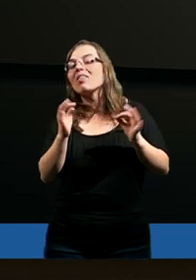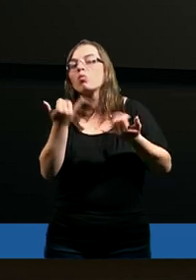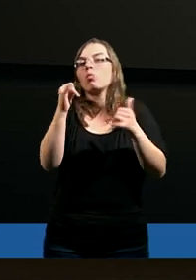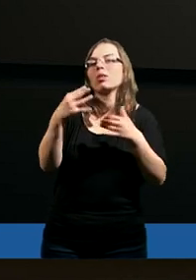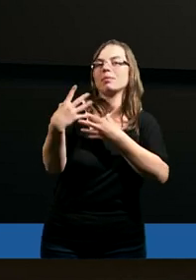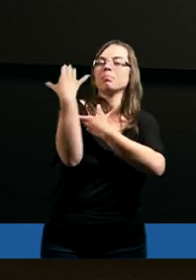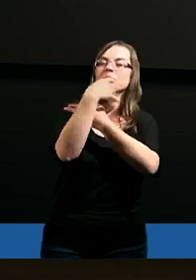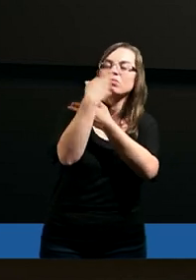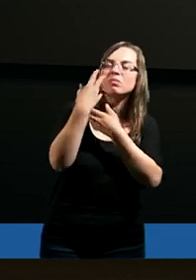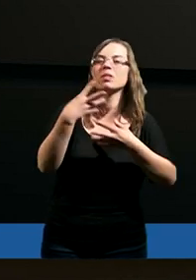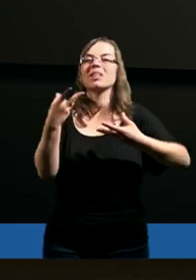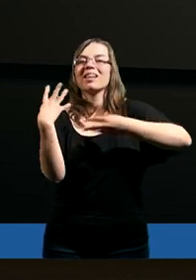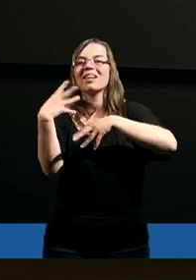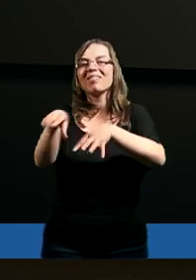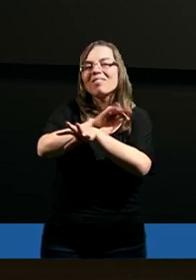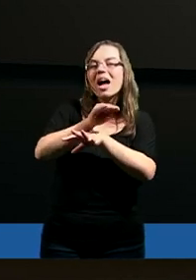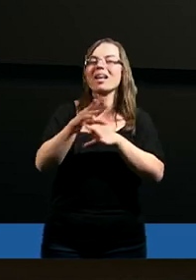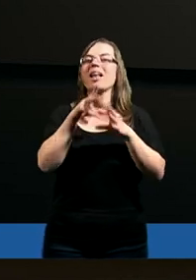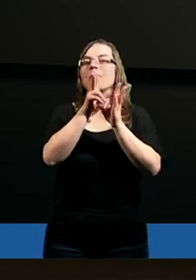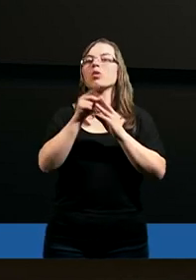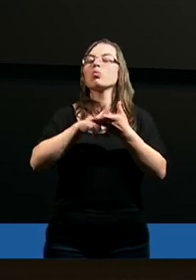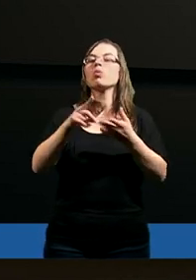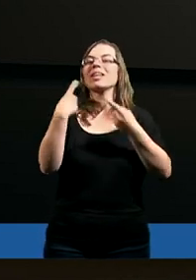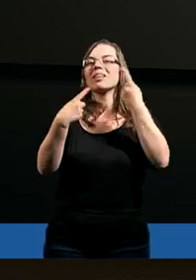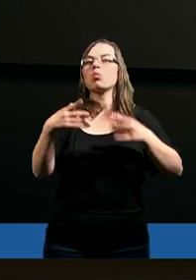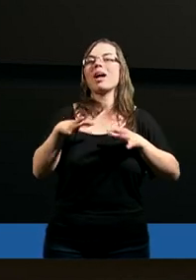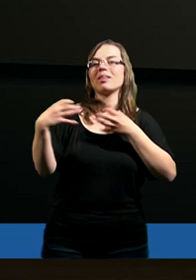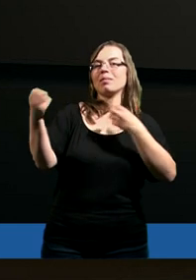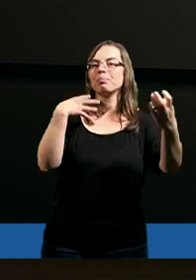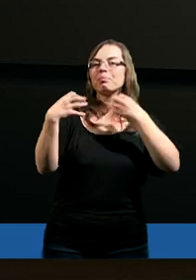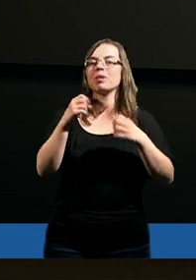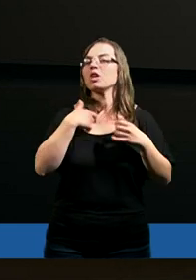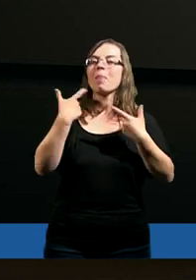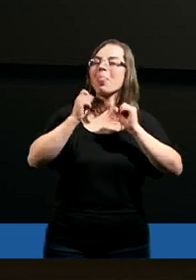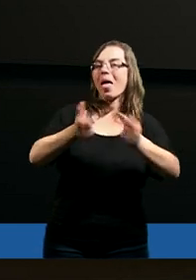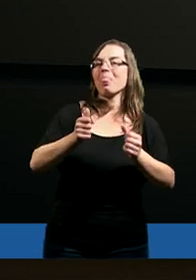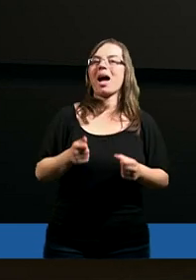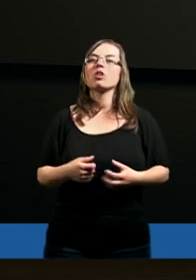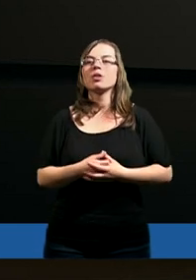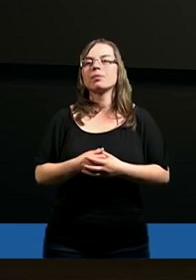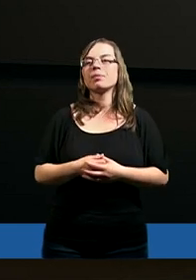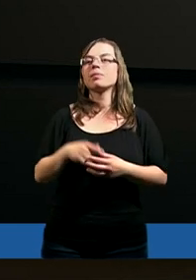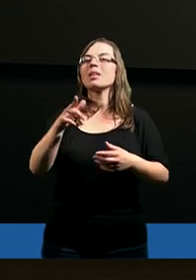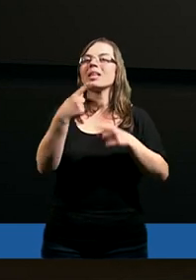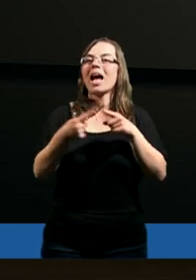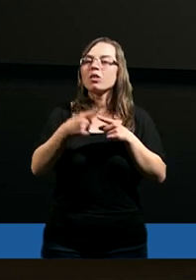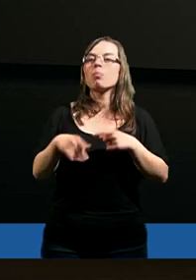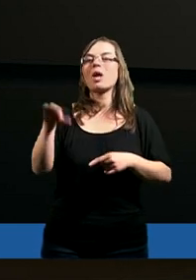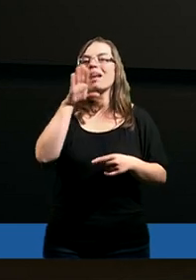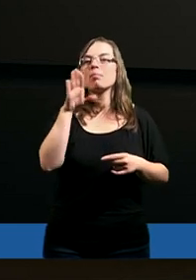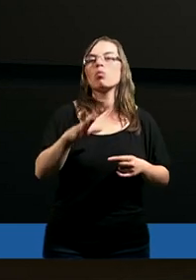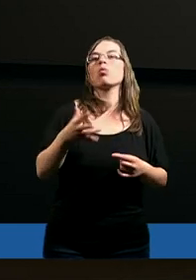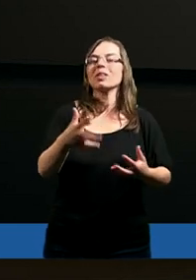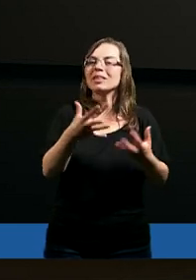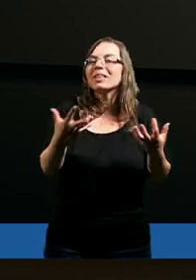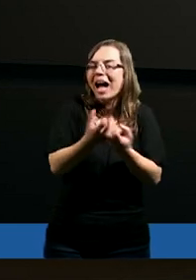zwiedzeniami, które dopóki świat będzie istniał po prostu się nie skończą. Natomiast